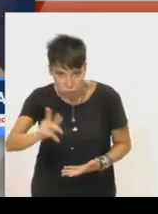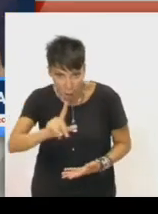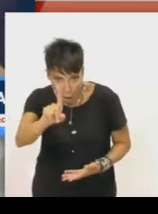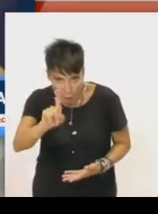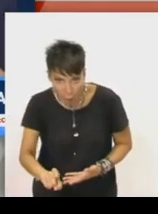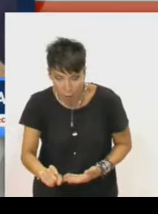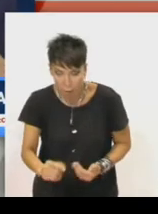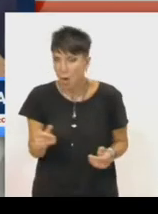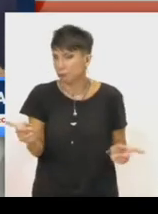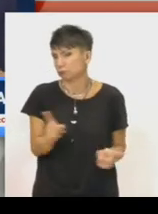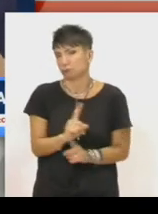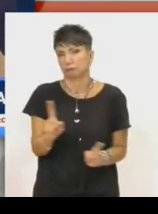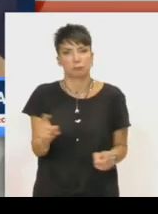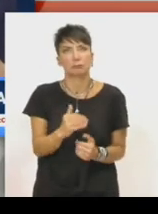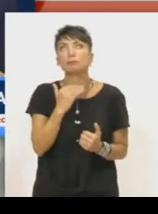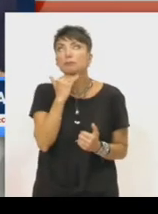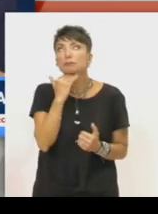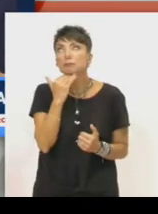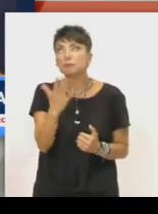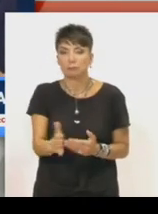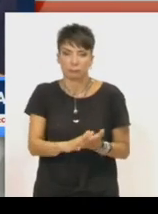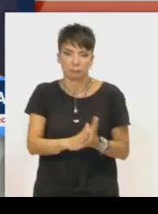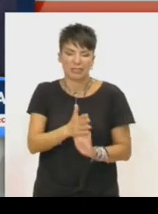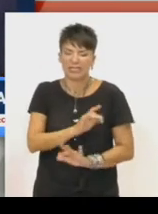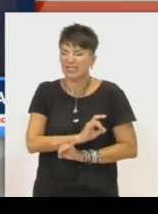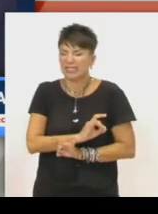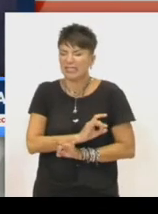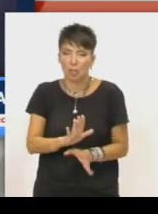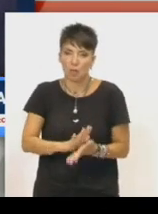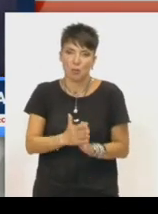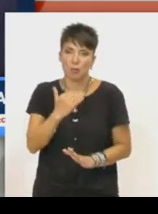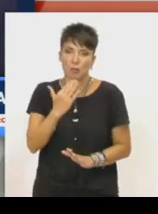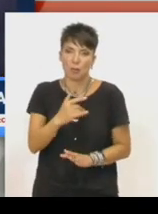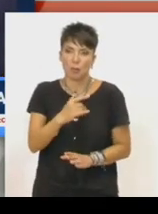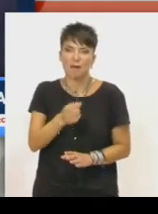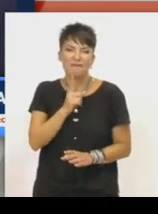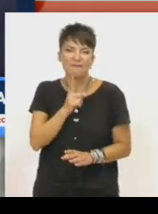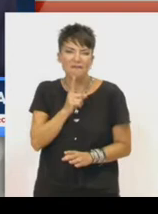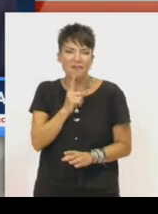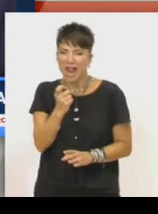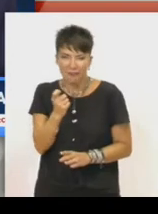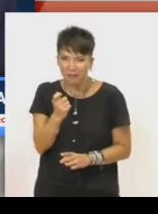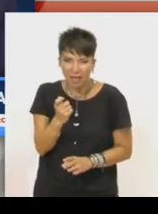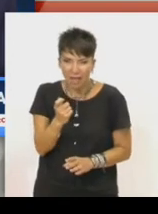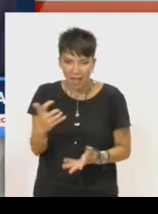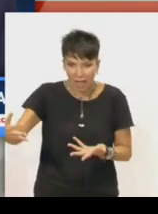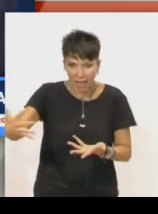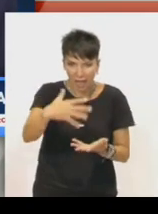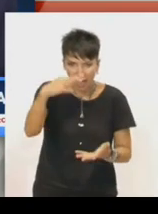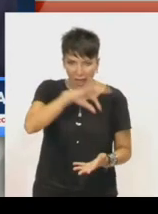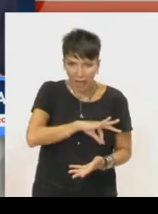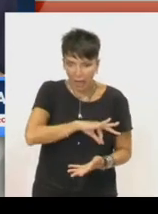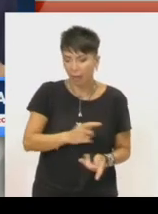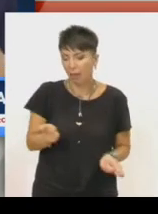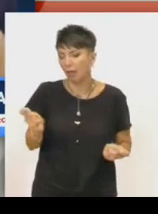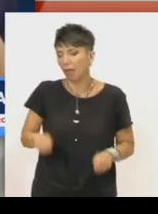τρόπο. Όχι. Δεν βγαίνουν σε καμία περίπτωση τα λεφτά αυτά από δημοσιογραφία. Για να βγάλεις τα λεφτά αυτά πρέπει να